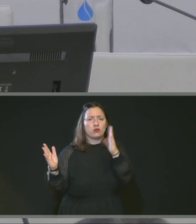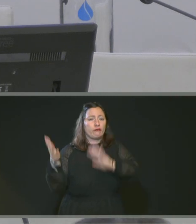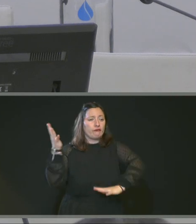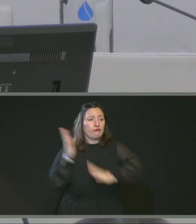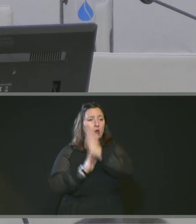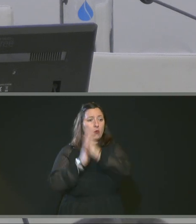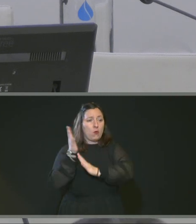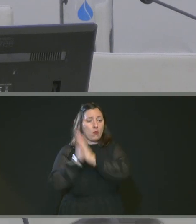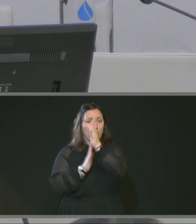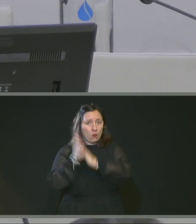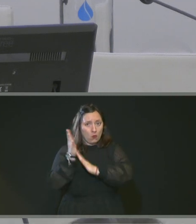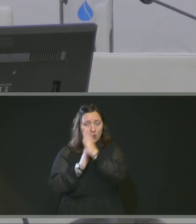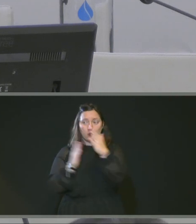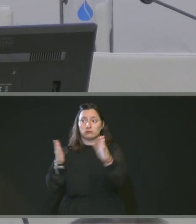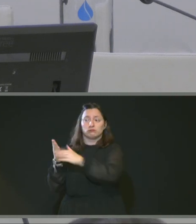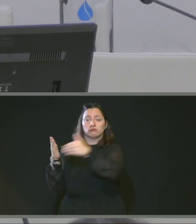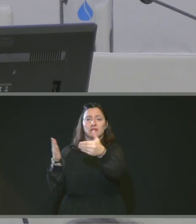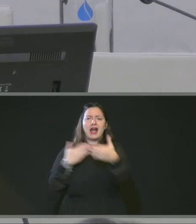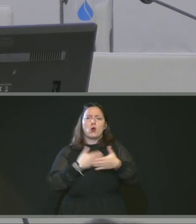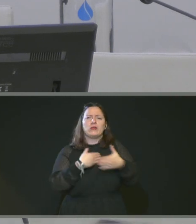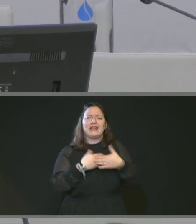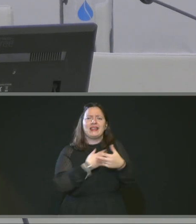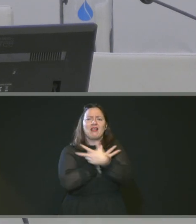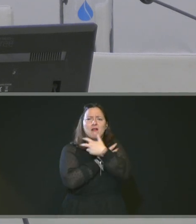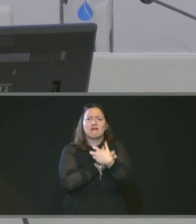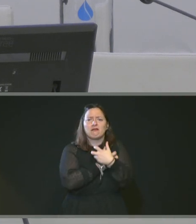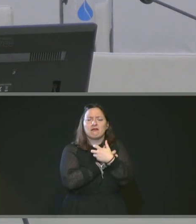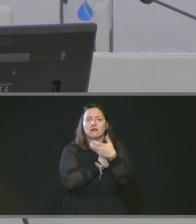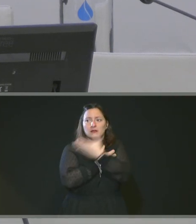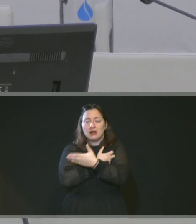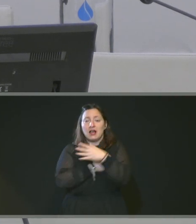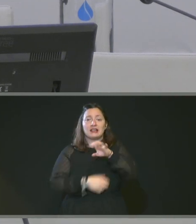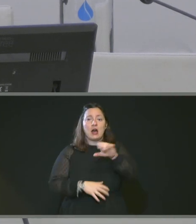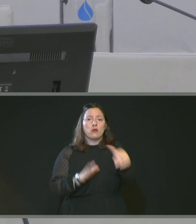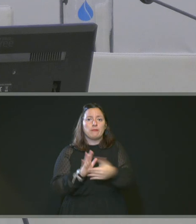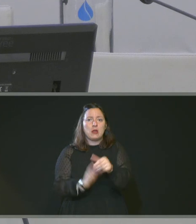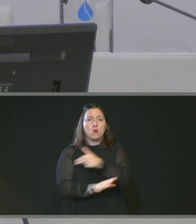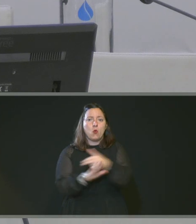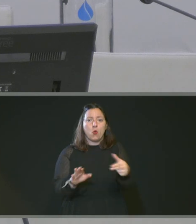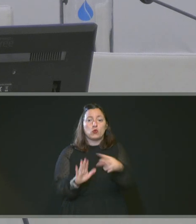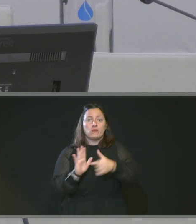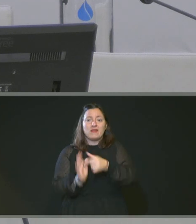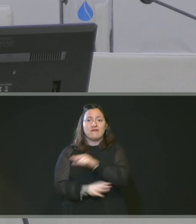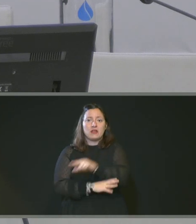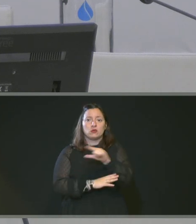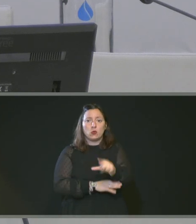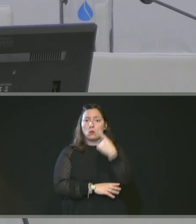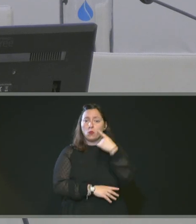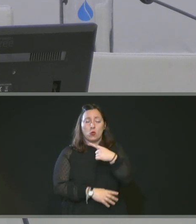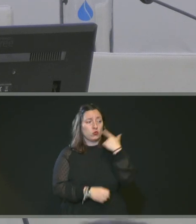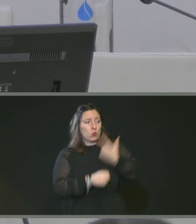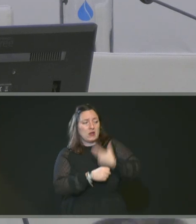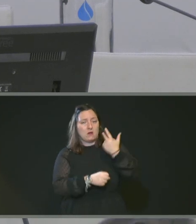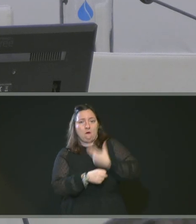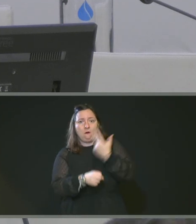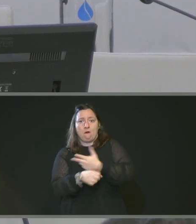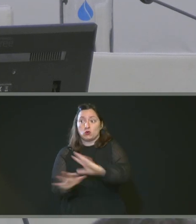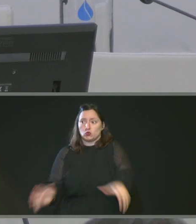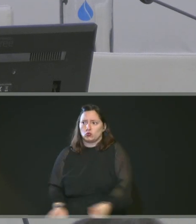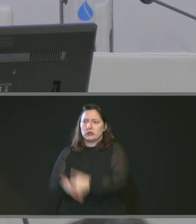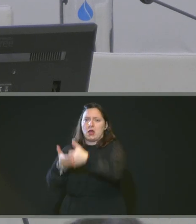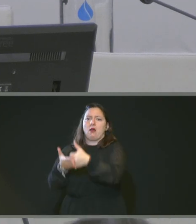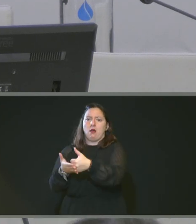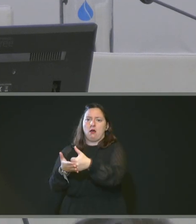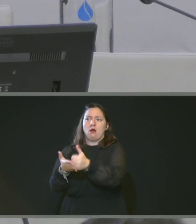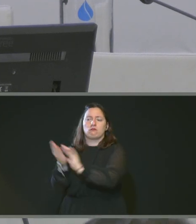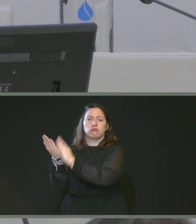Saint-Marc-Loup. En l'occurrence, c'est une subvention de 40 000 euros pour 2022 dans le cadre d'un soutien triennal pour les activités de la galerie.